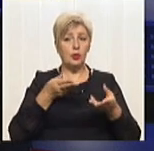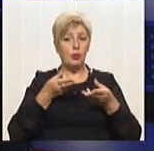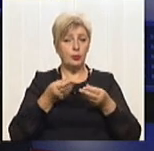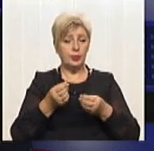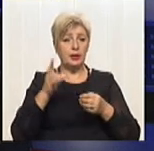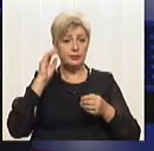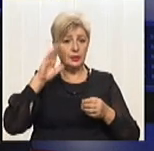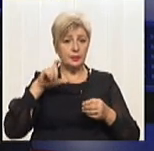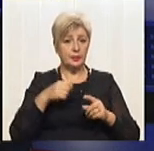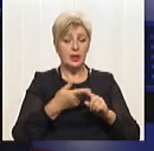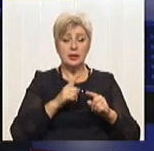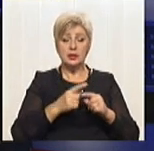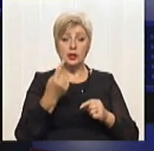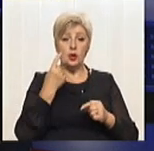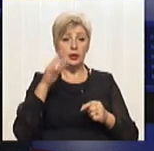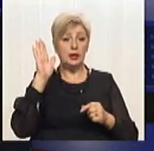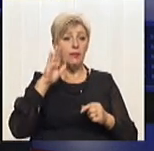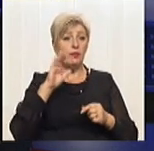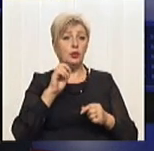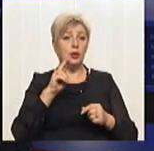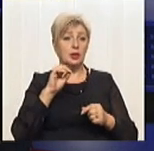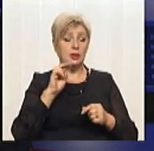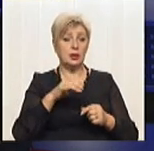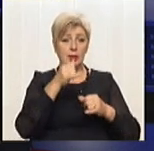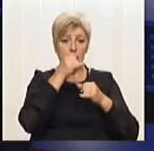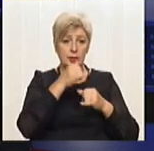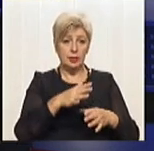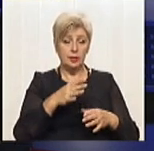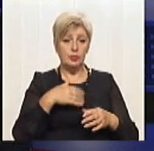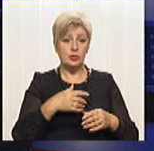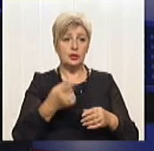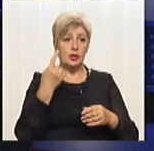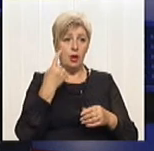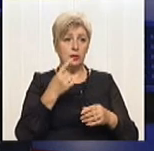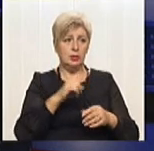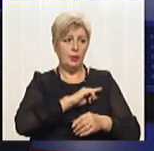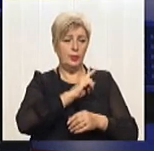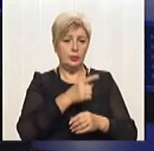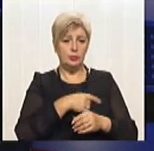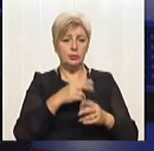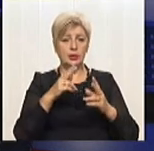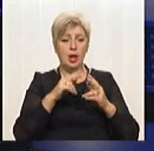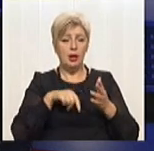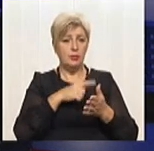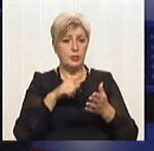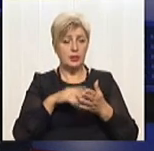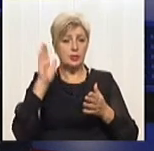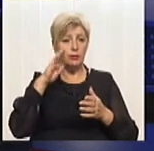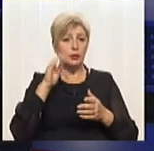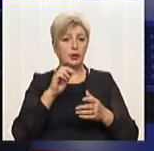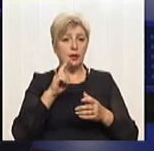це ж не один водоканал, розумієте, і не може навіть однопотужне місто, таке як Дніпро, і водоканал Дніпра